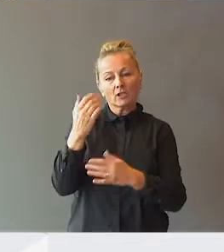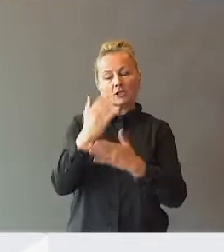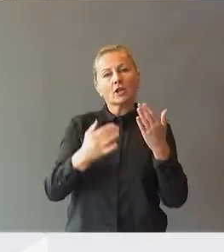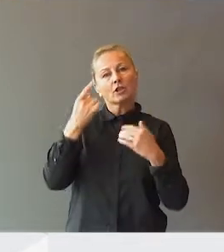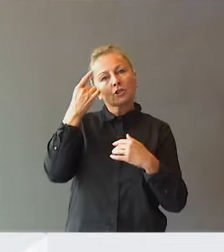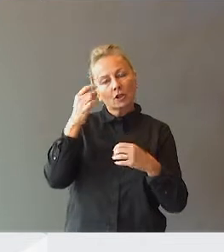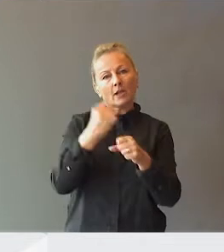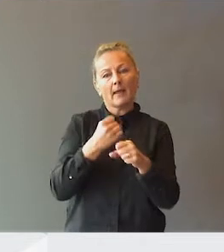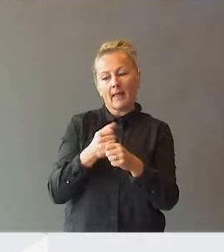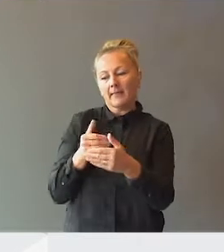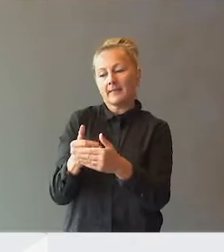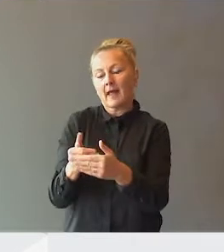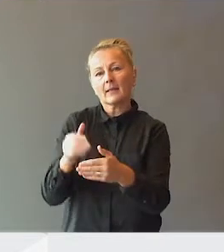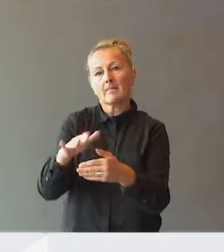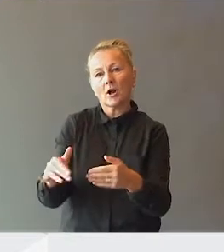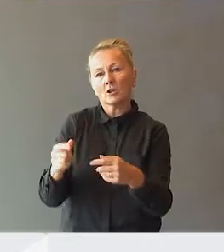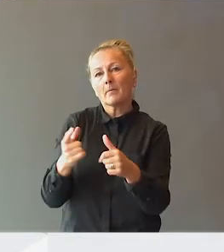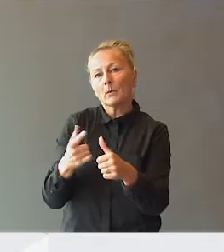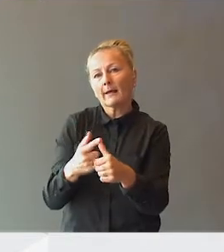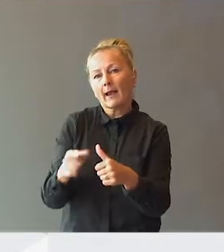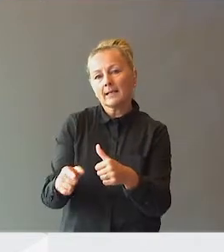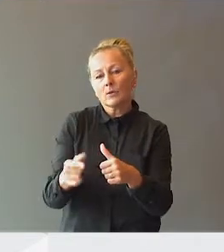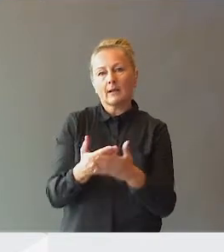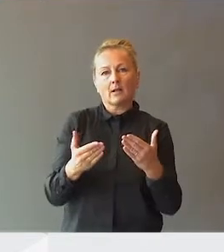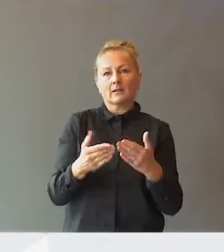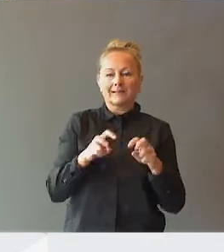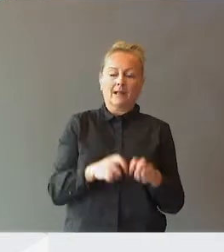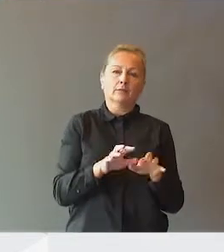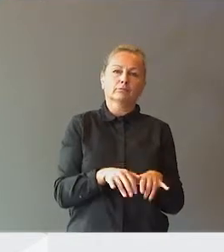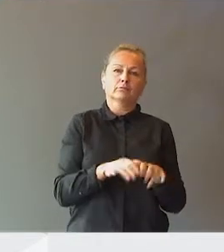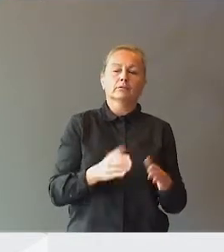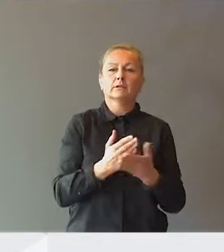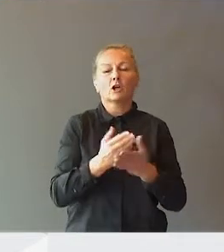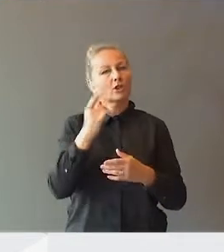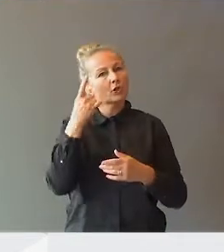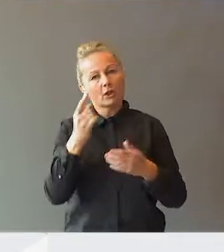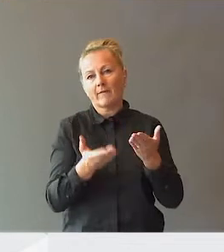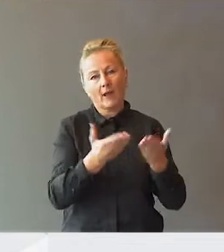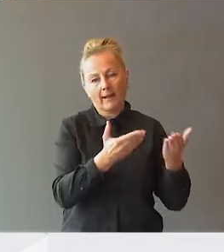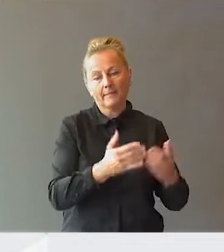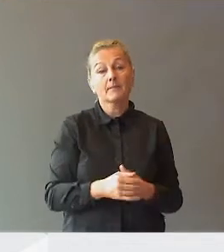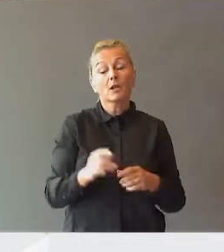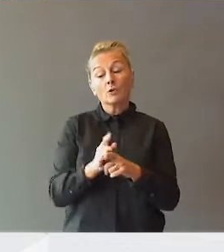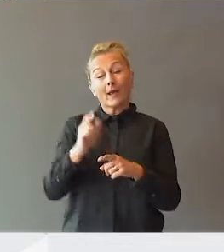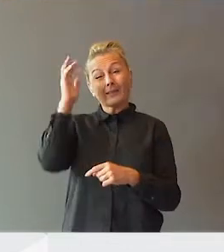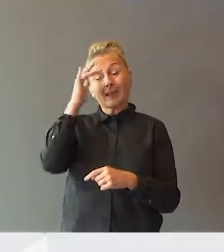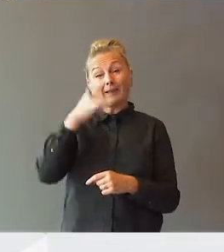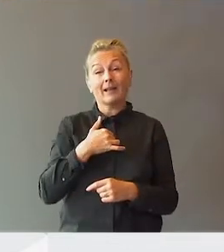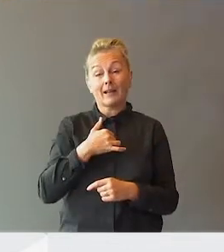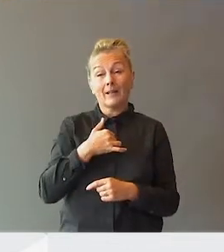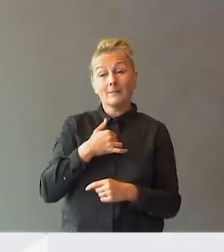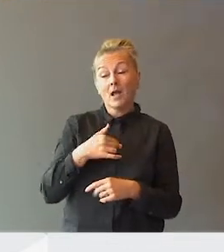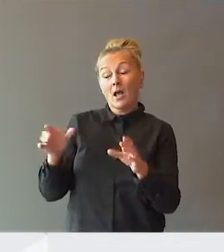sakkyndighetsarbeidet nært barna som prioriteres, og ikke det at man sitter ned og skriver sakkyndige vurderinger. Så det jeg tenker at